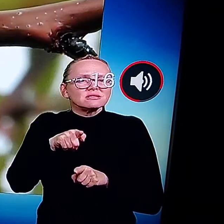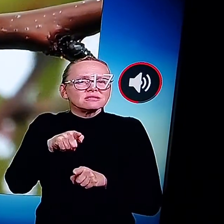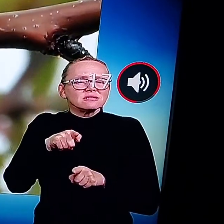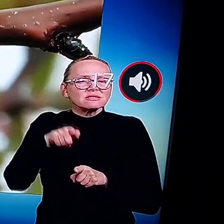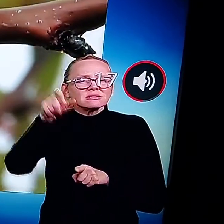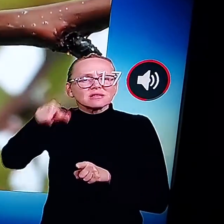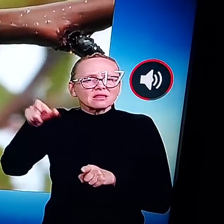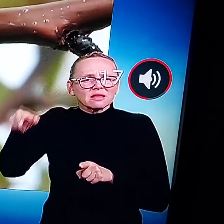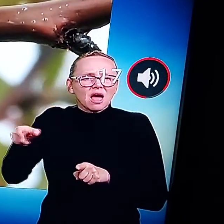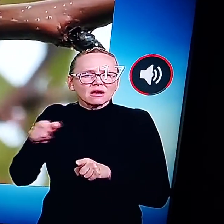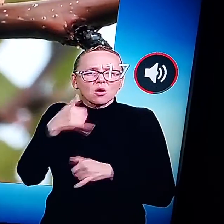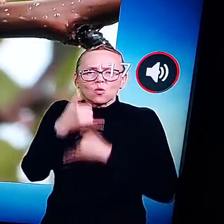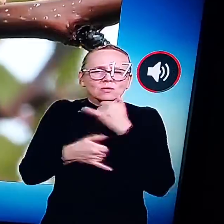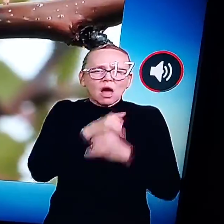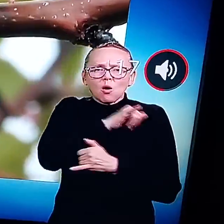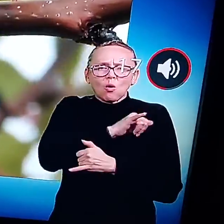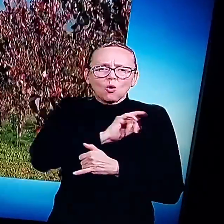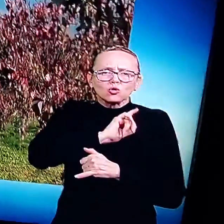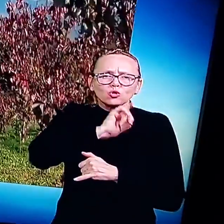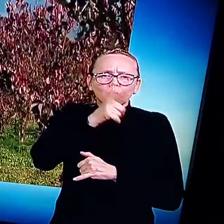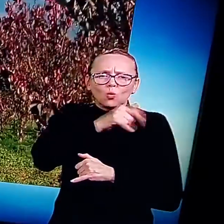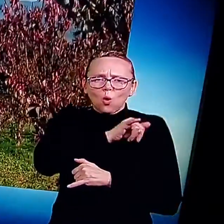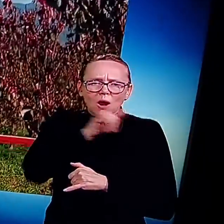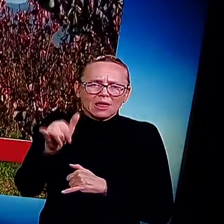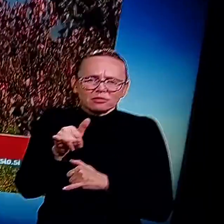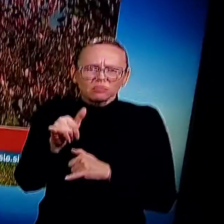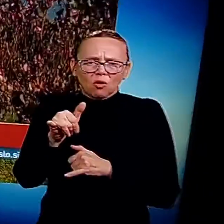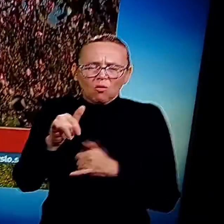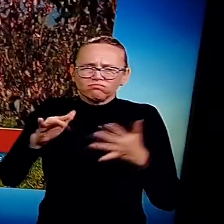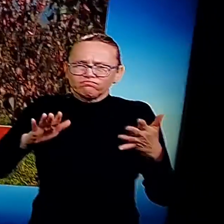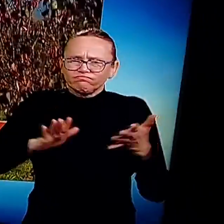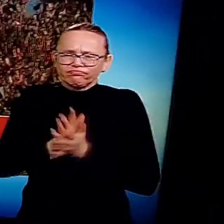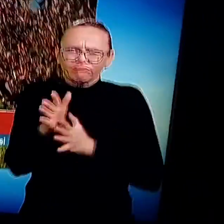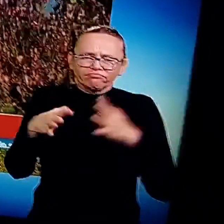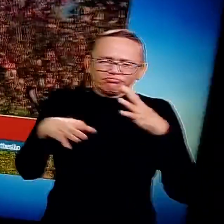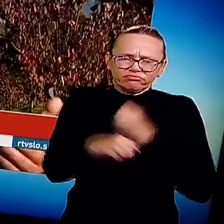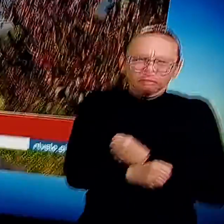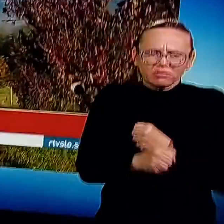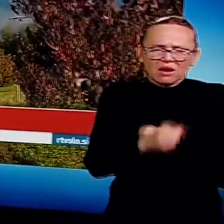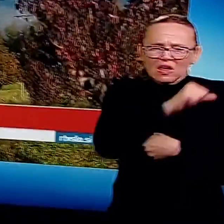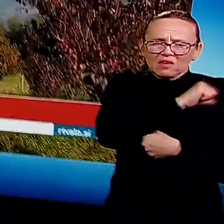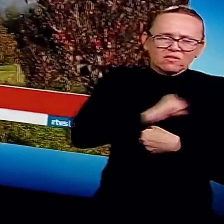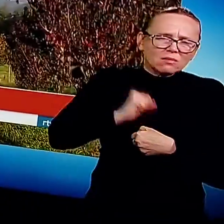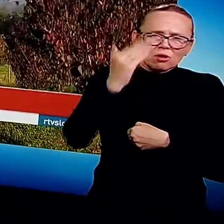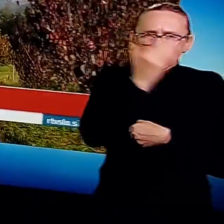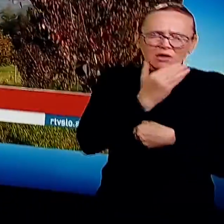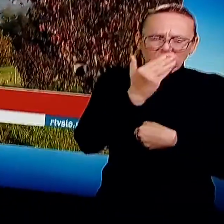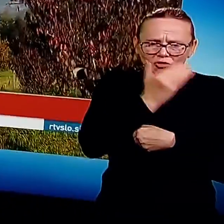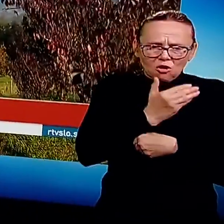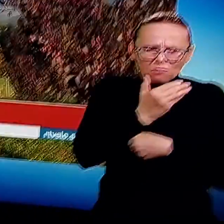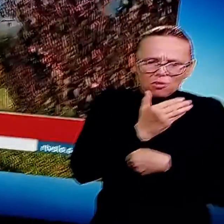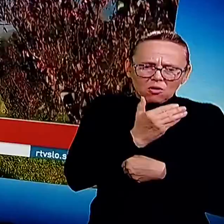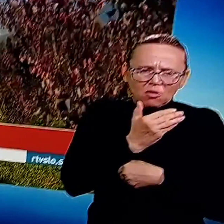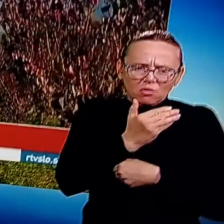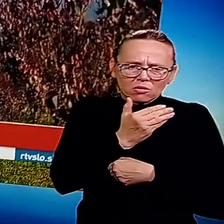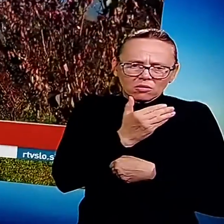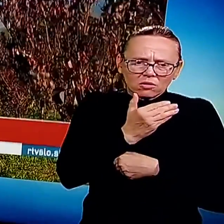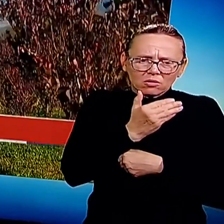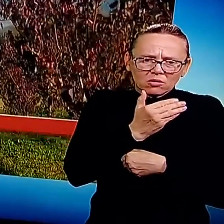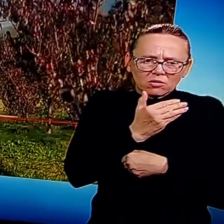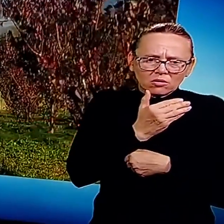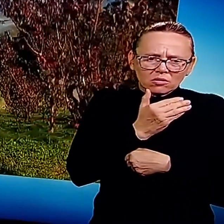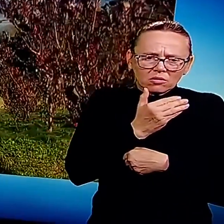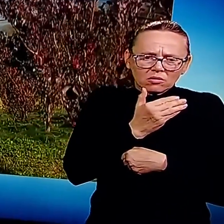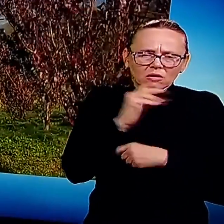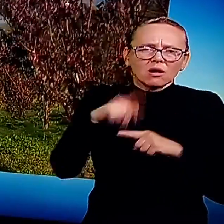drugo leto stisne pozeba. V februarja je toplo, vse malo ponori, so kove dobi noter. In potem je